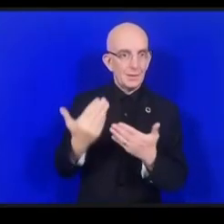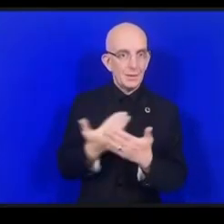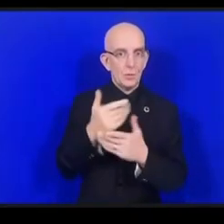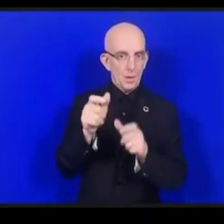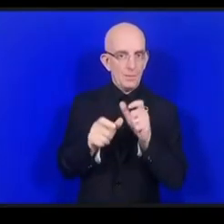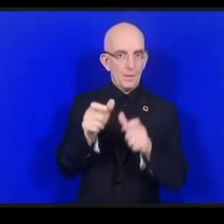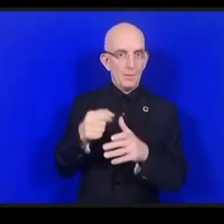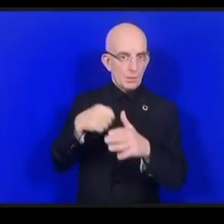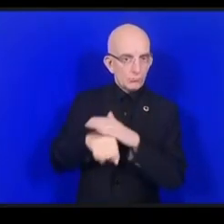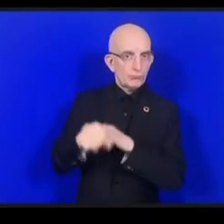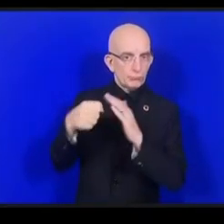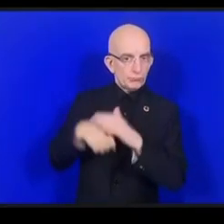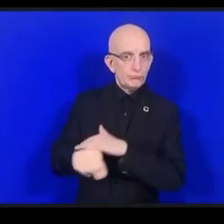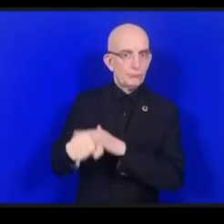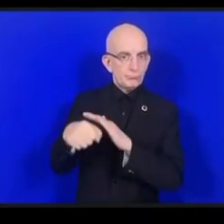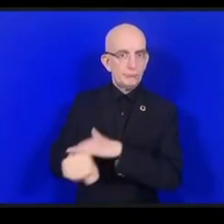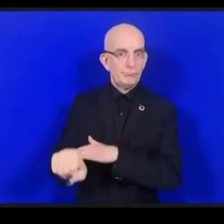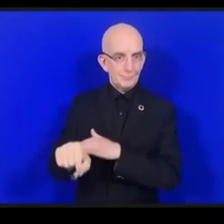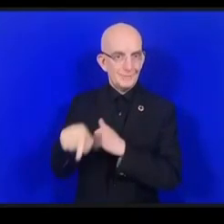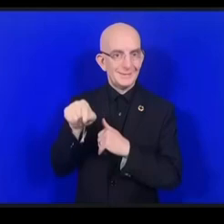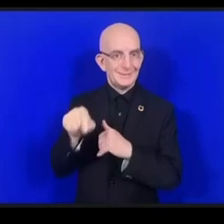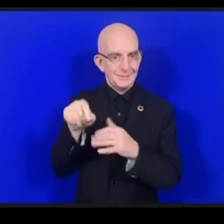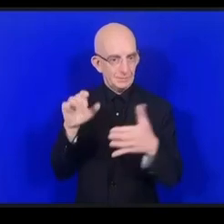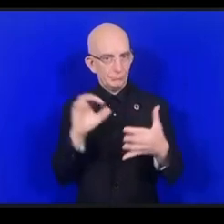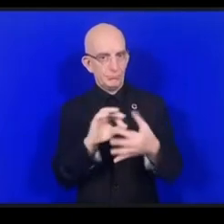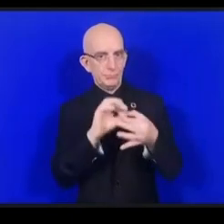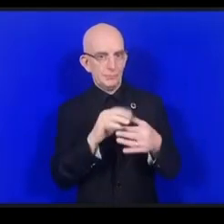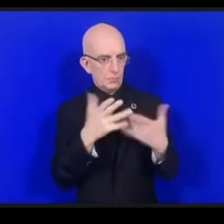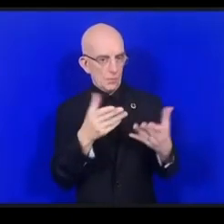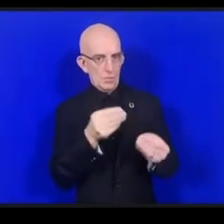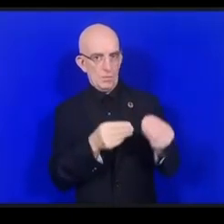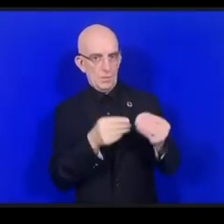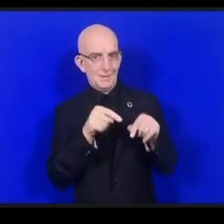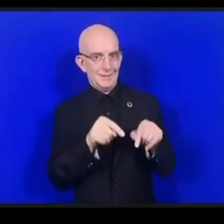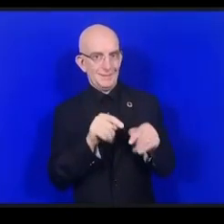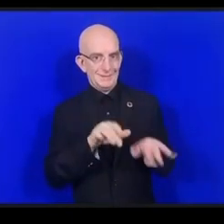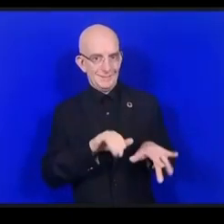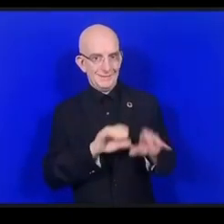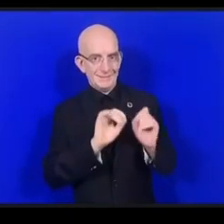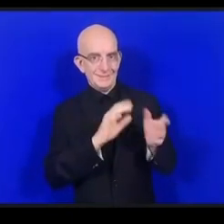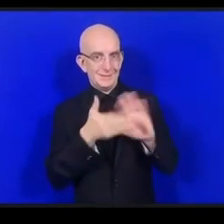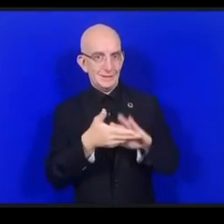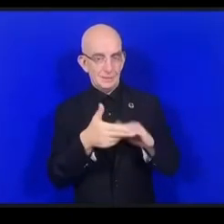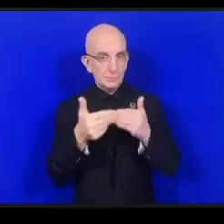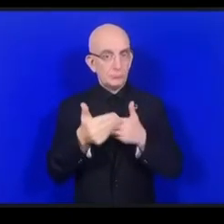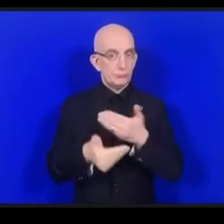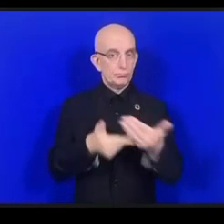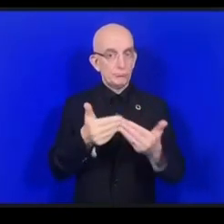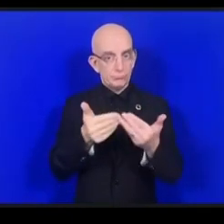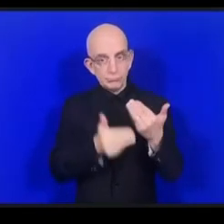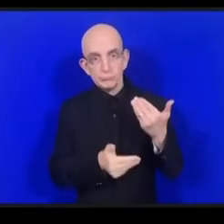أن نتعامل مع القضايا الخاصة بالإنترنت